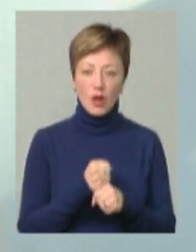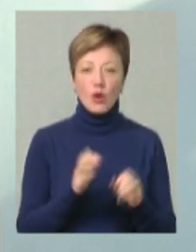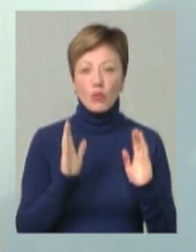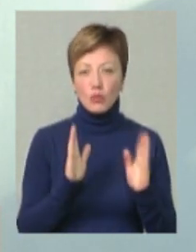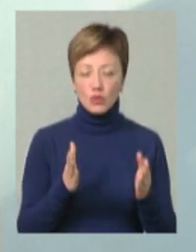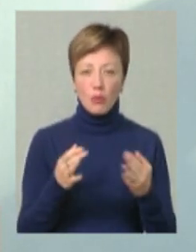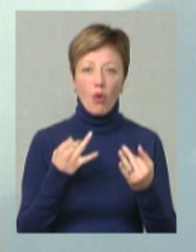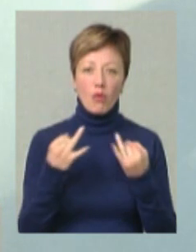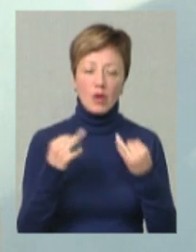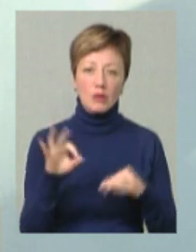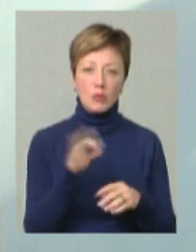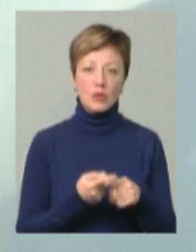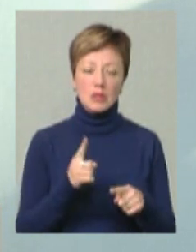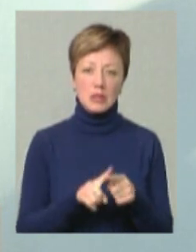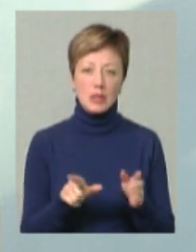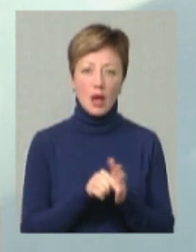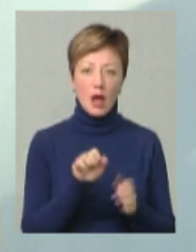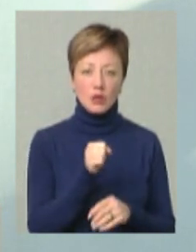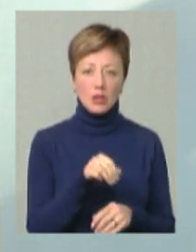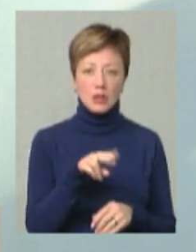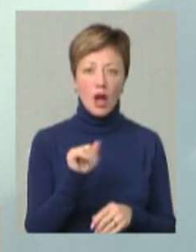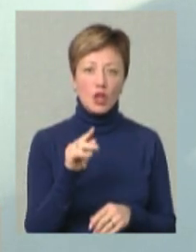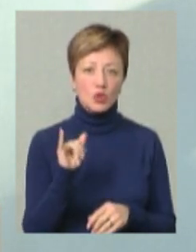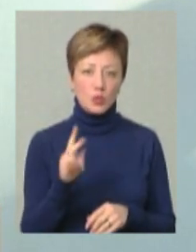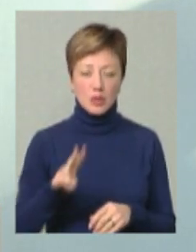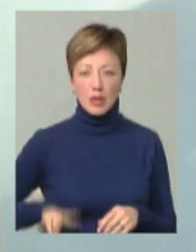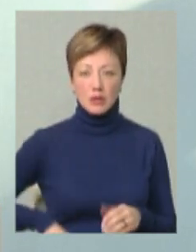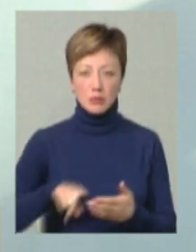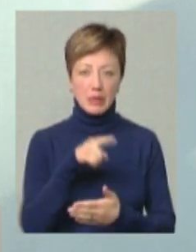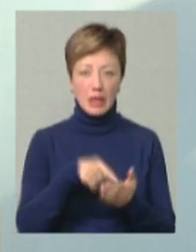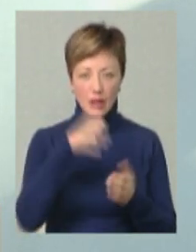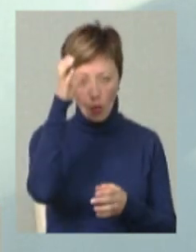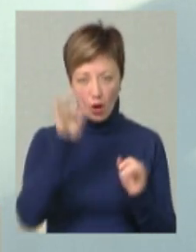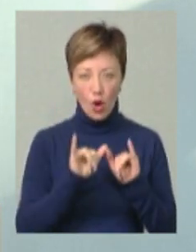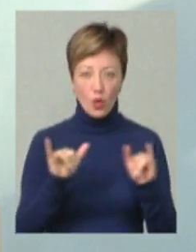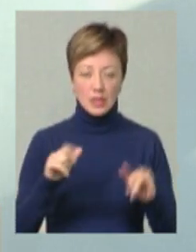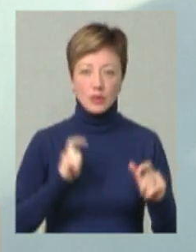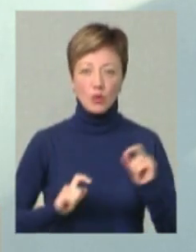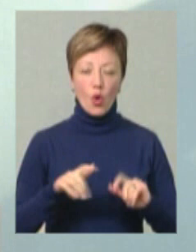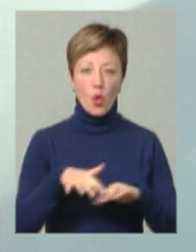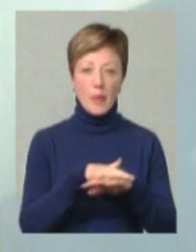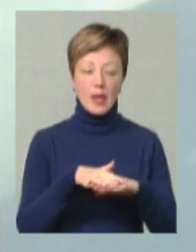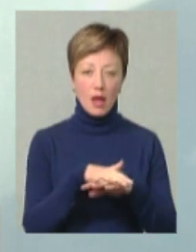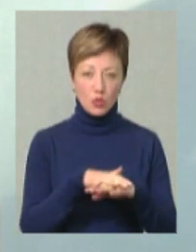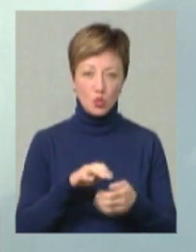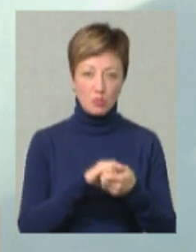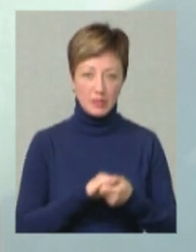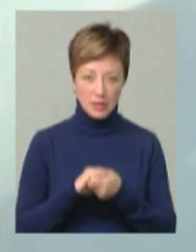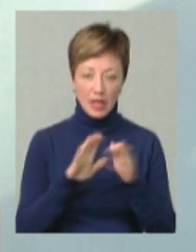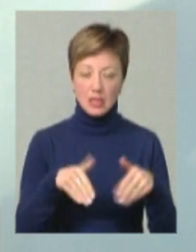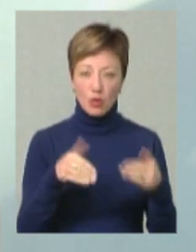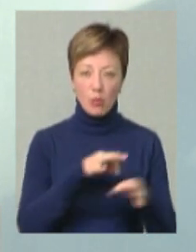Будемо говорити про це з Анатолієм Ткачуком, директором з питань науки та розвитку Інституту громадянського суспільства,